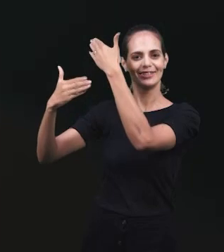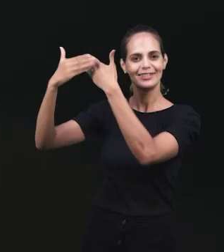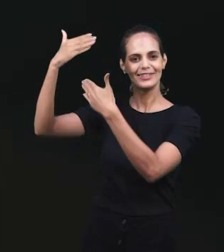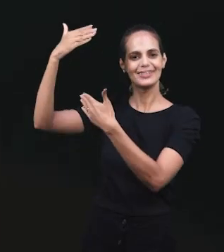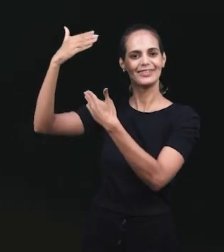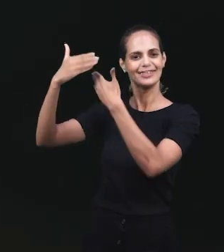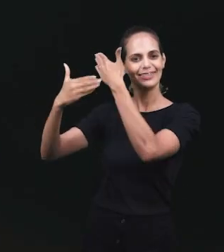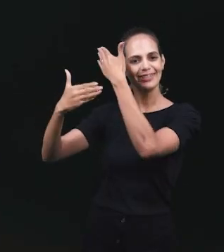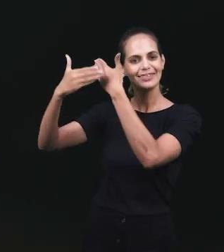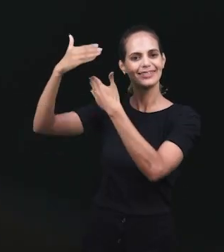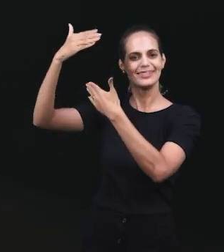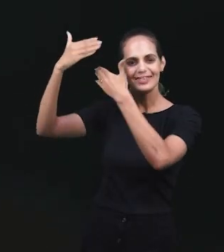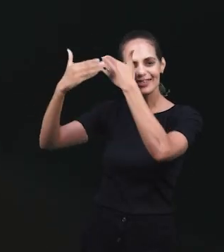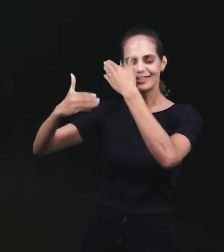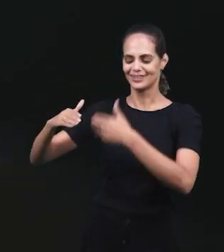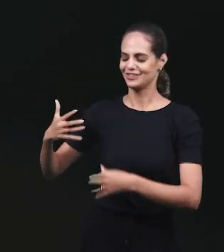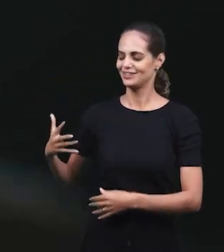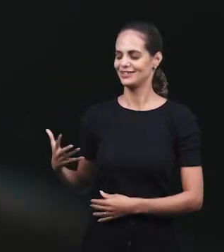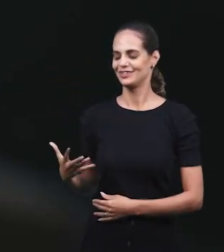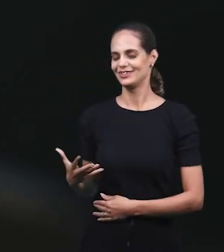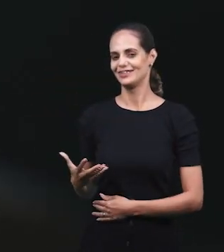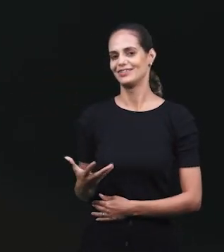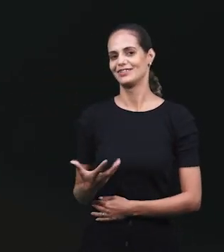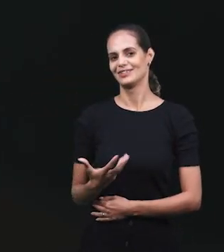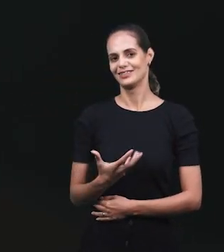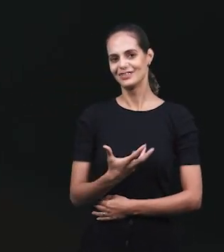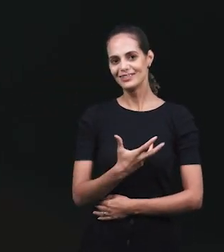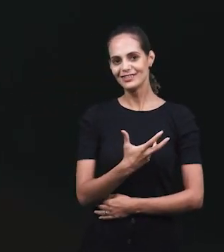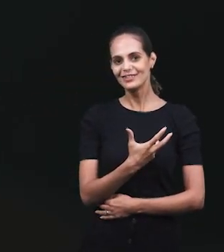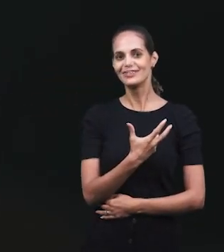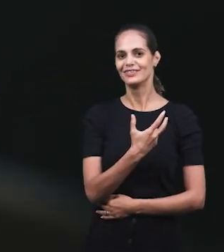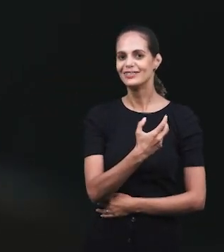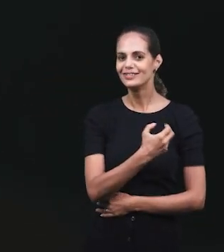Тебе поклонюсь и Тебя прославлю.